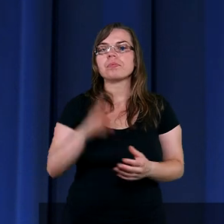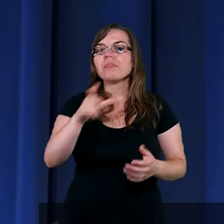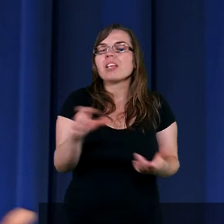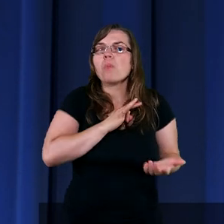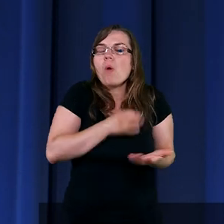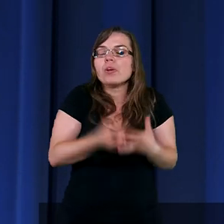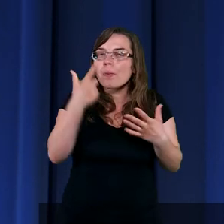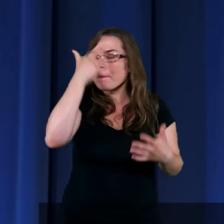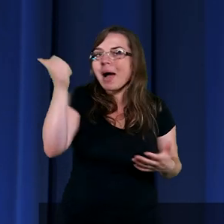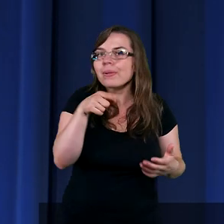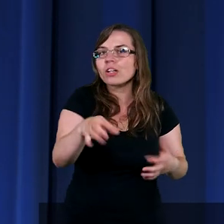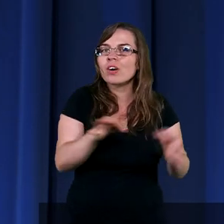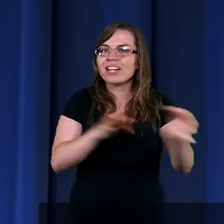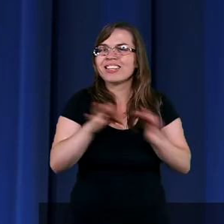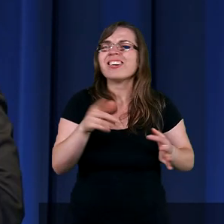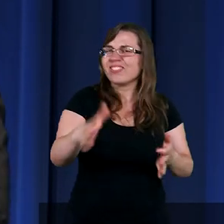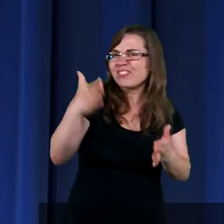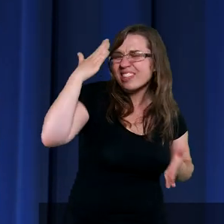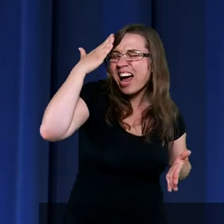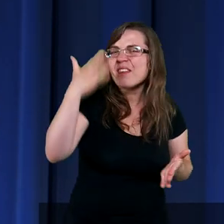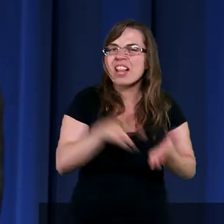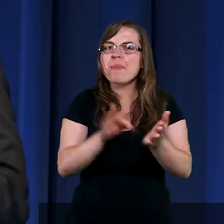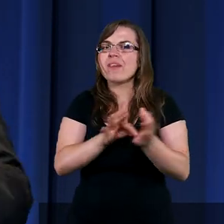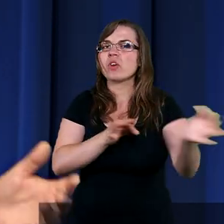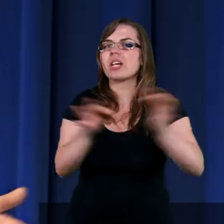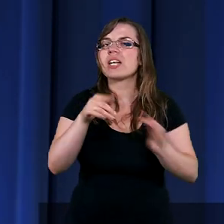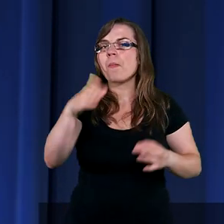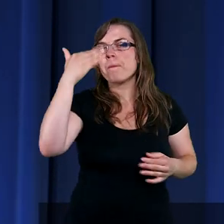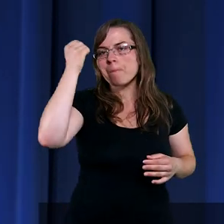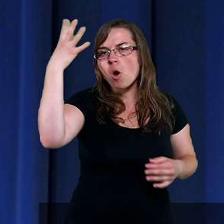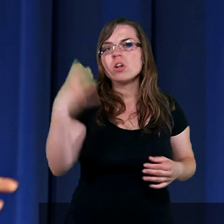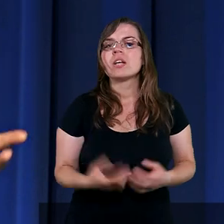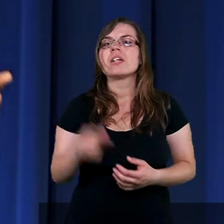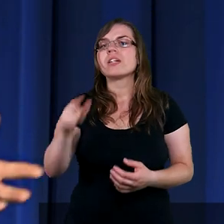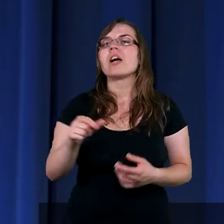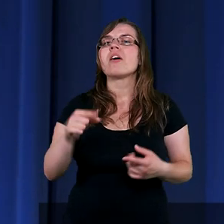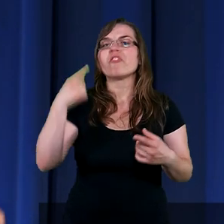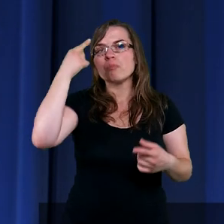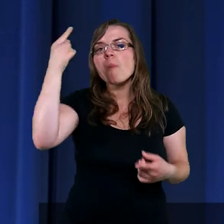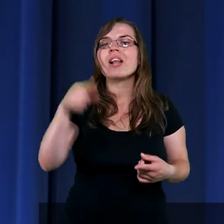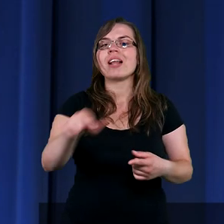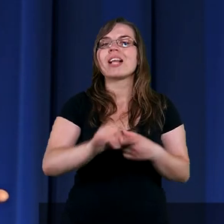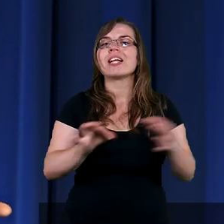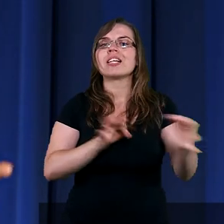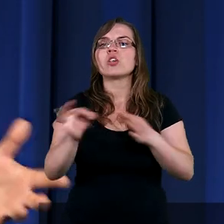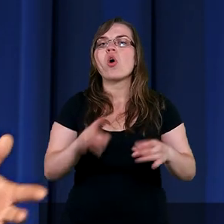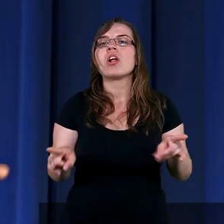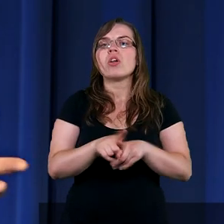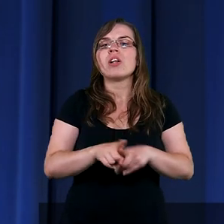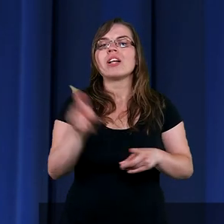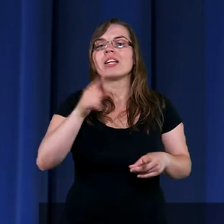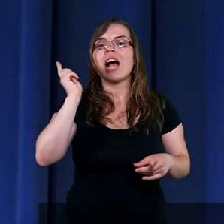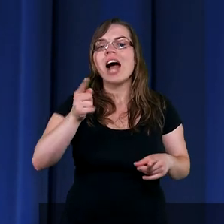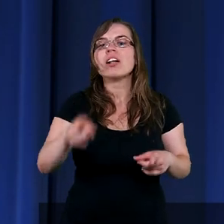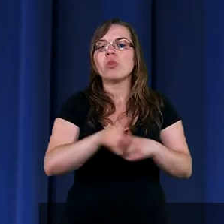drodzy, pamiętamy tą historię dobrze. To jest tak dobrze znana historia dzieciom, dlatego dobrze, że Małgorzato wspomniałaś, że jest to historia również, że kazanie